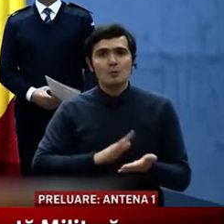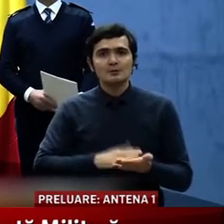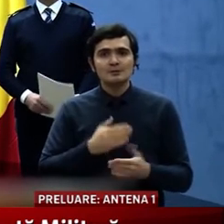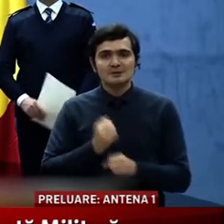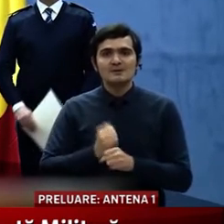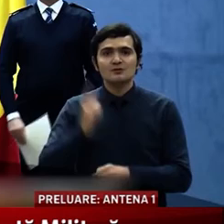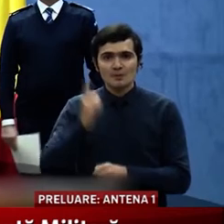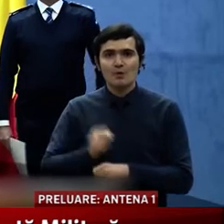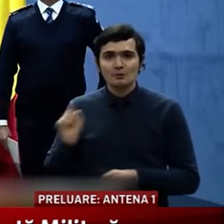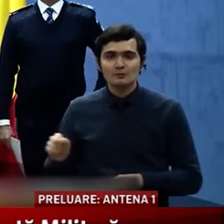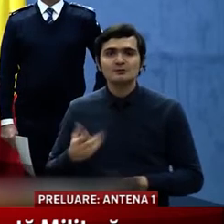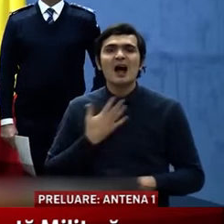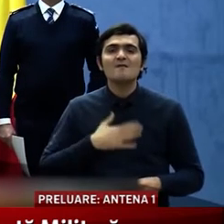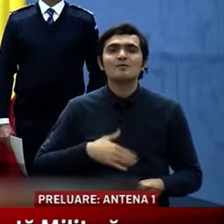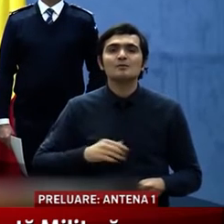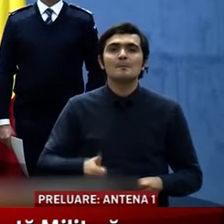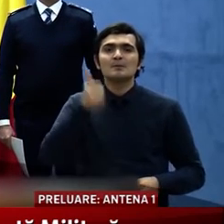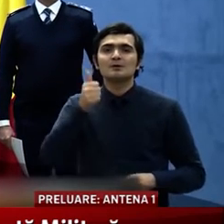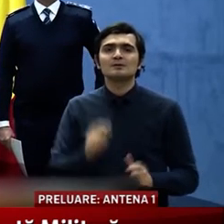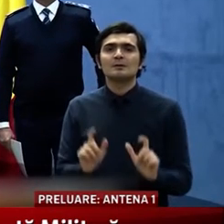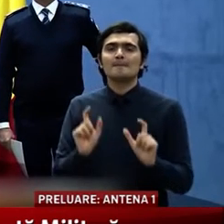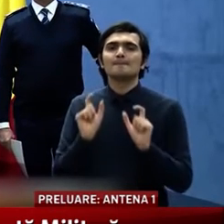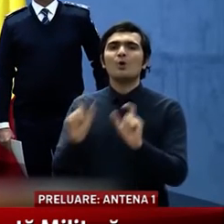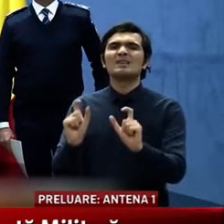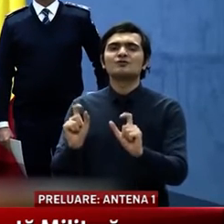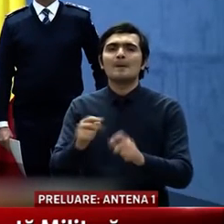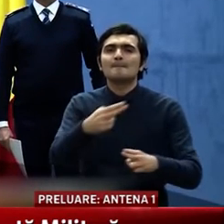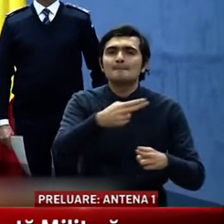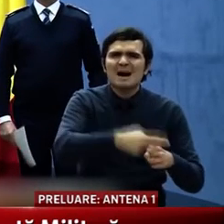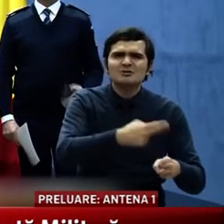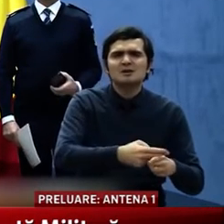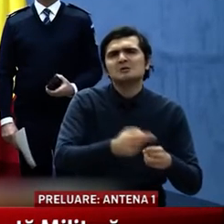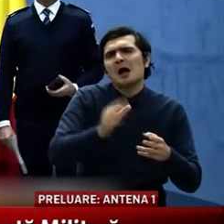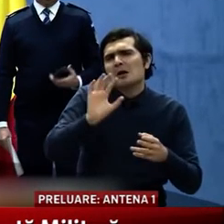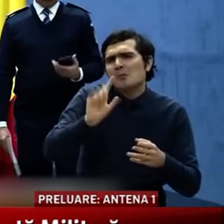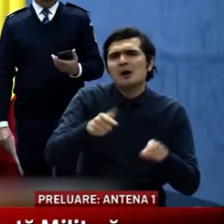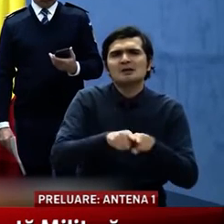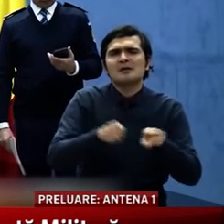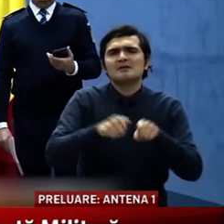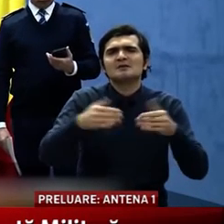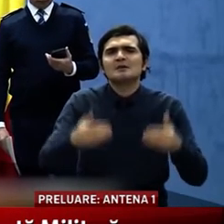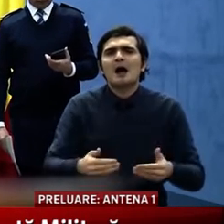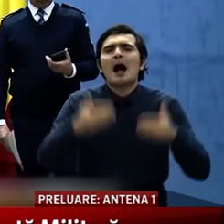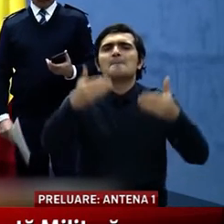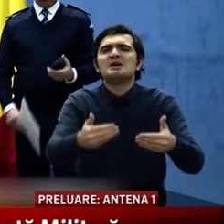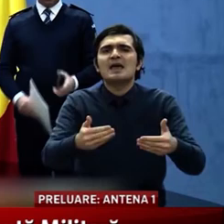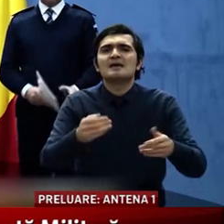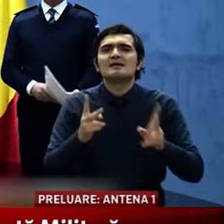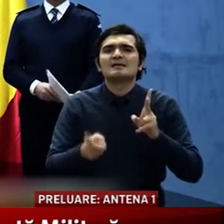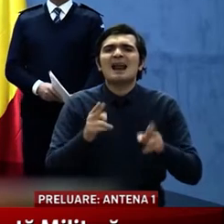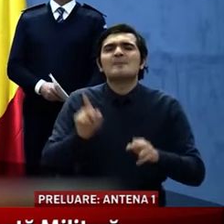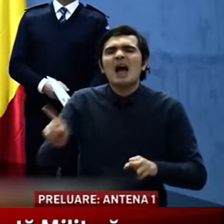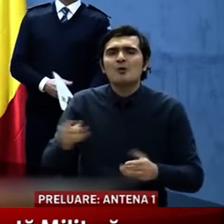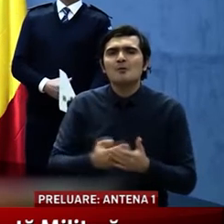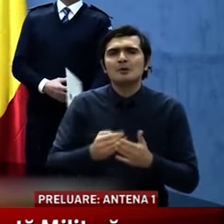Acesta este unul, să protejam pacienții care pot fi amânată terapie lor în următoarele 14